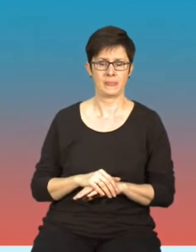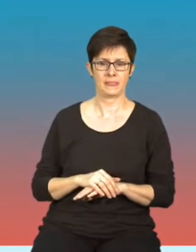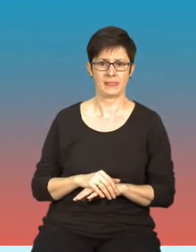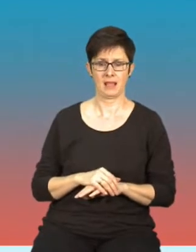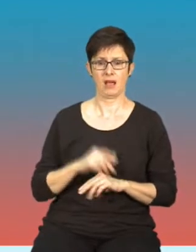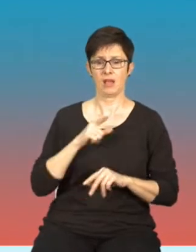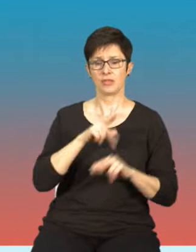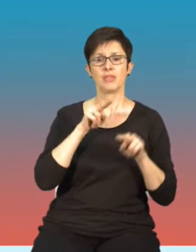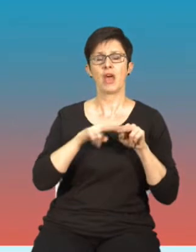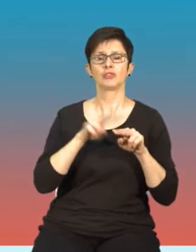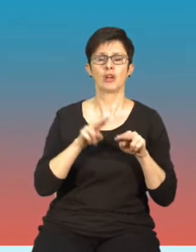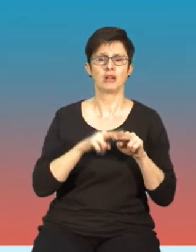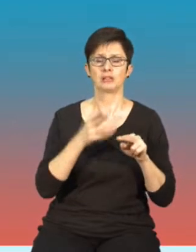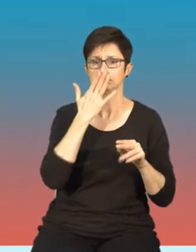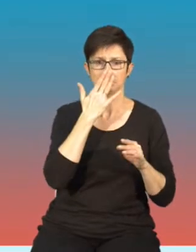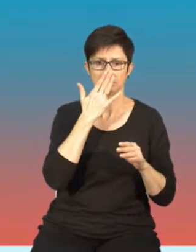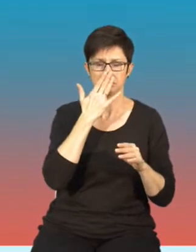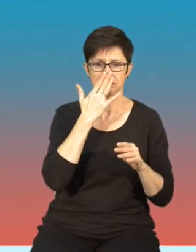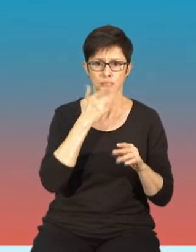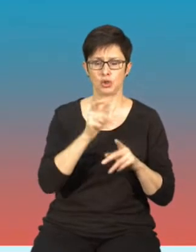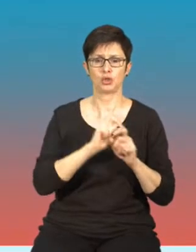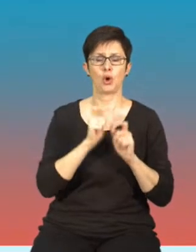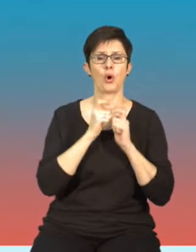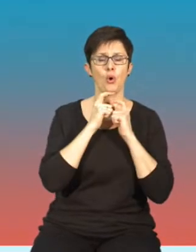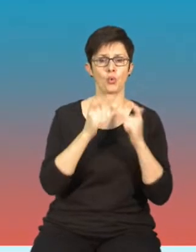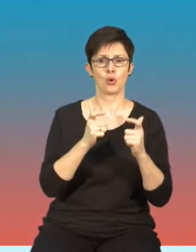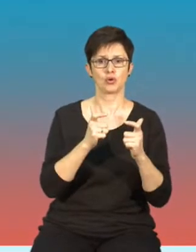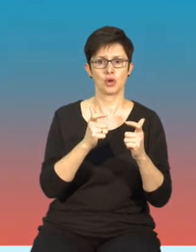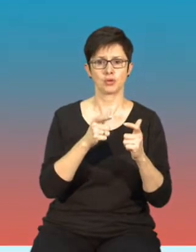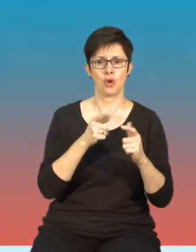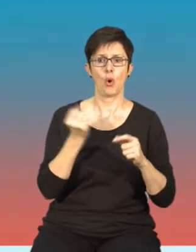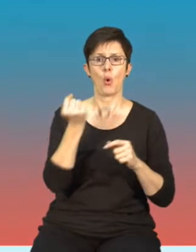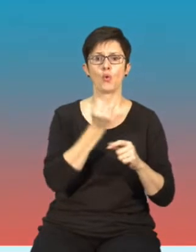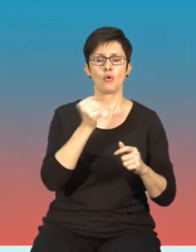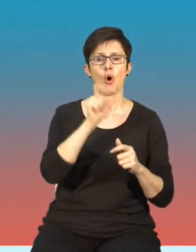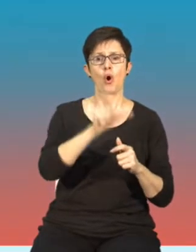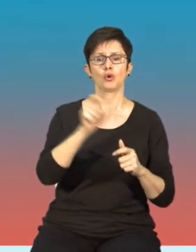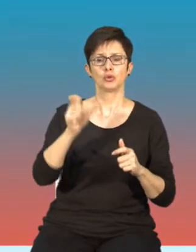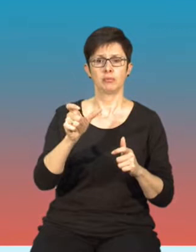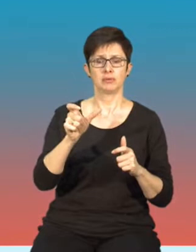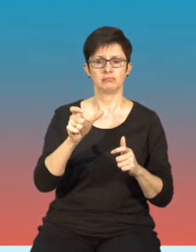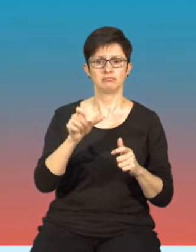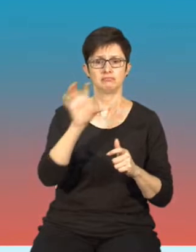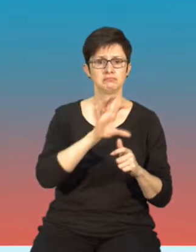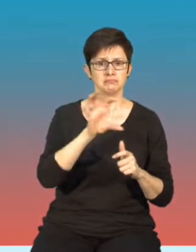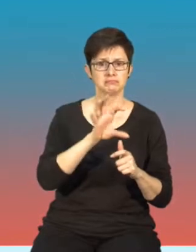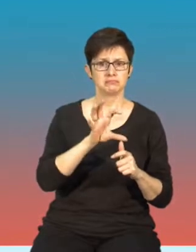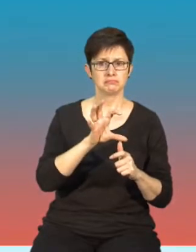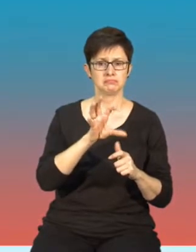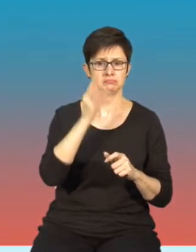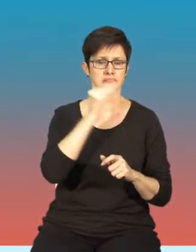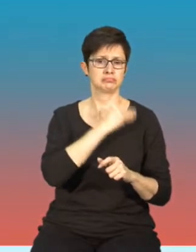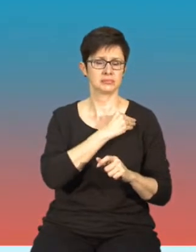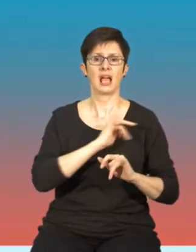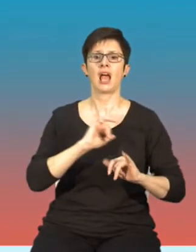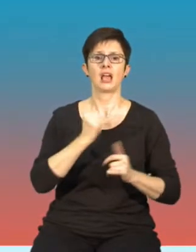Tymi narzędziami są zgłoszenia przez użytkowników. Jak wygląda takie zgłoszenie?